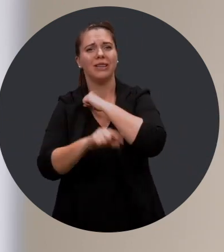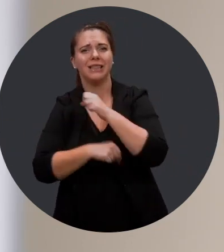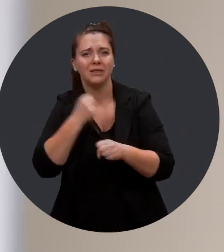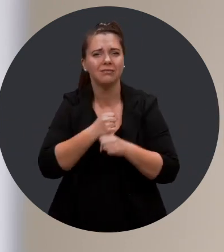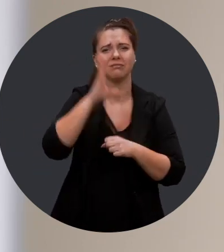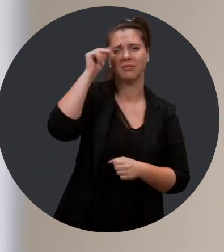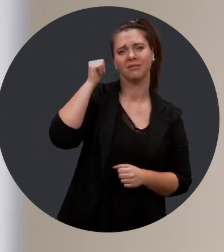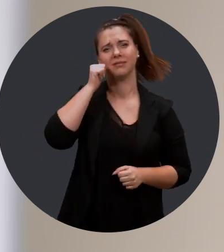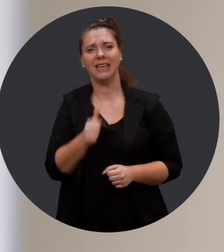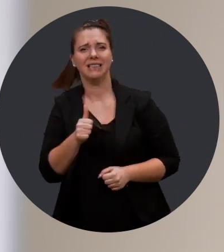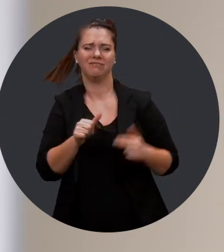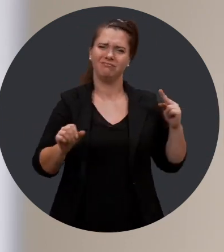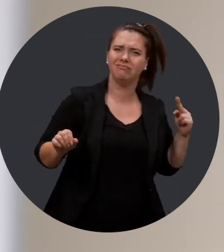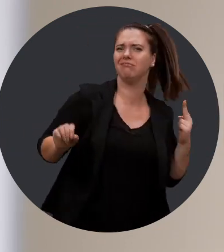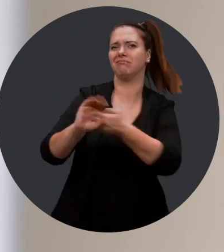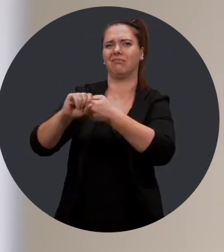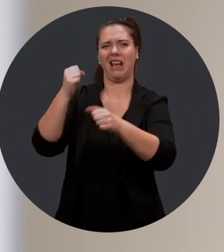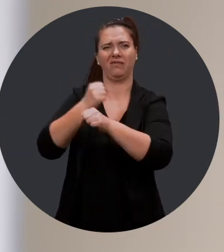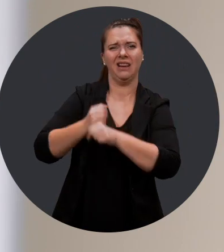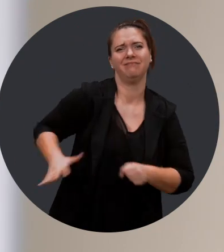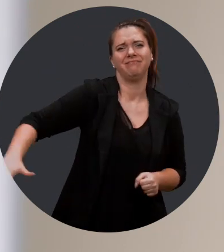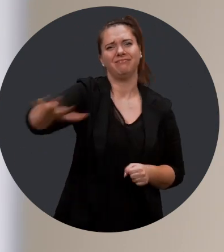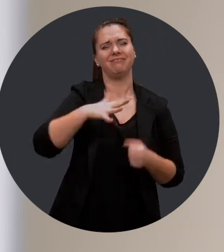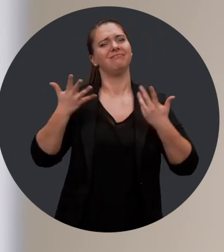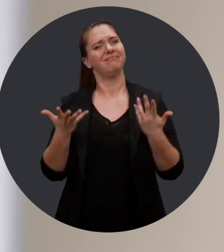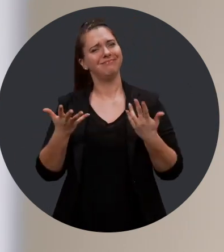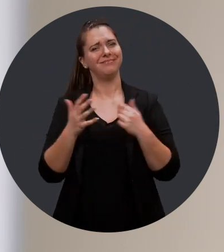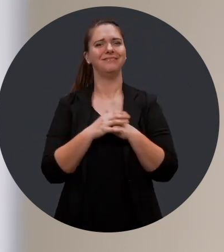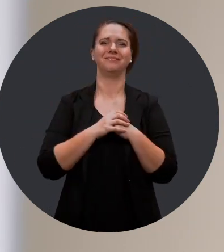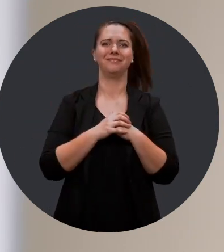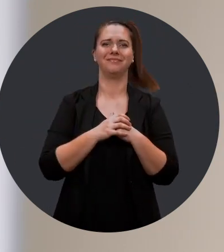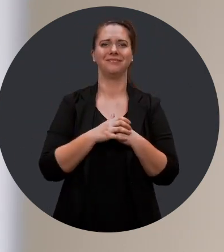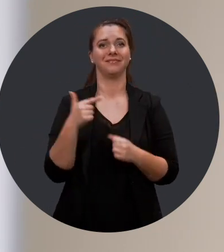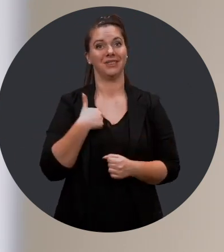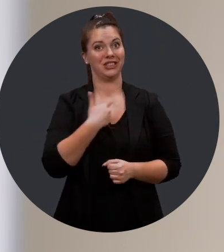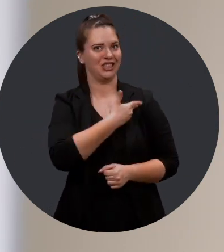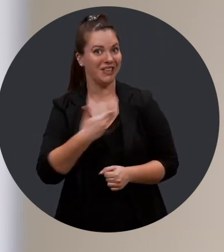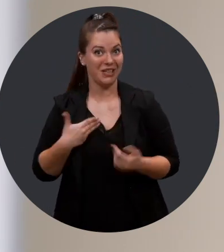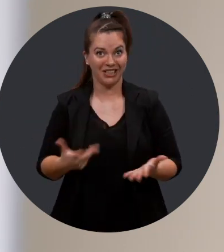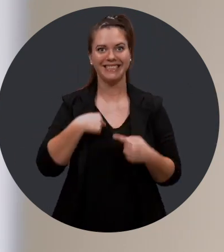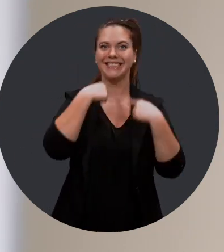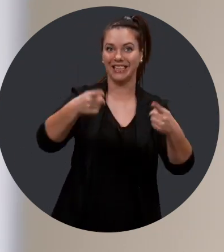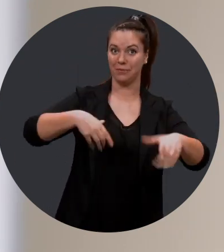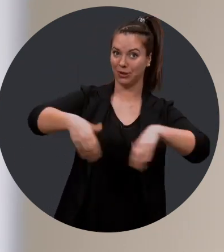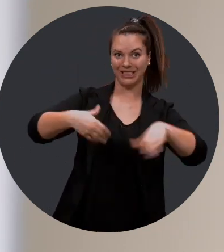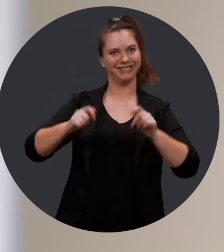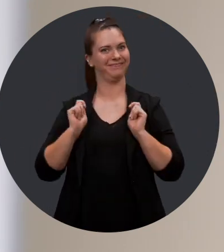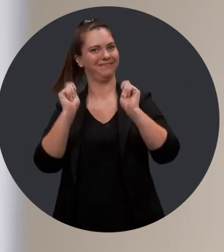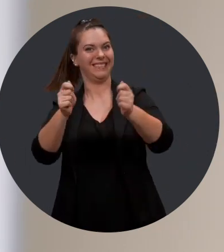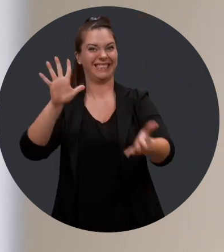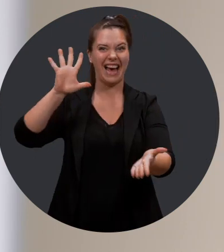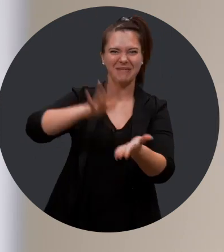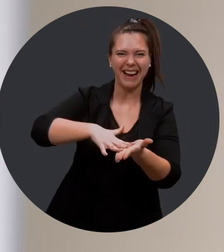les travailleuses et travailleurs ont leur place sur le marché du travail. J'ai la chance aujourd'hui de remettre une bourse de 5